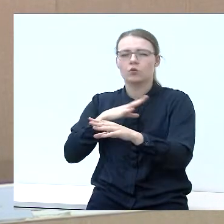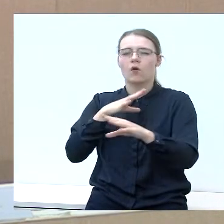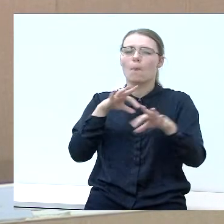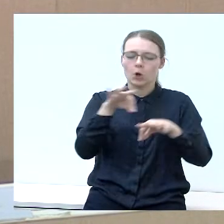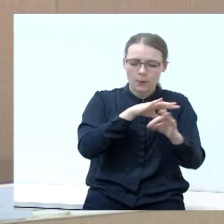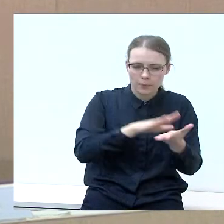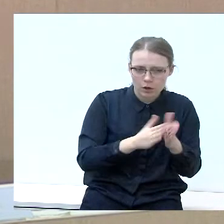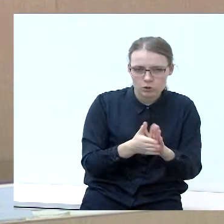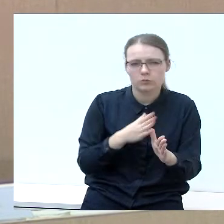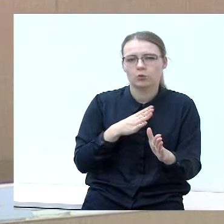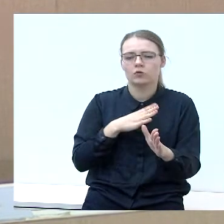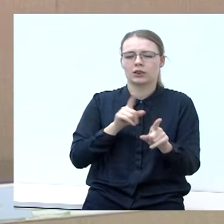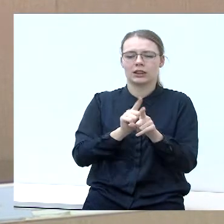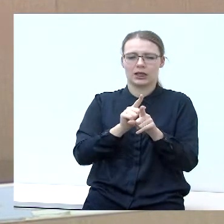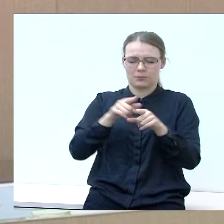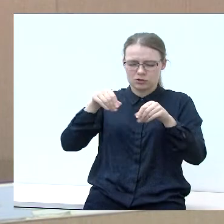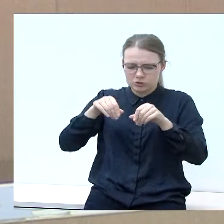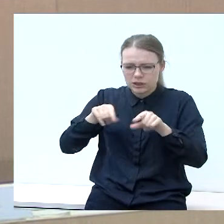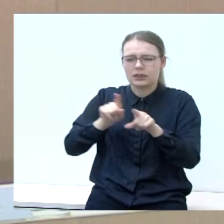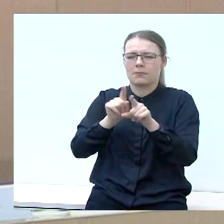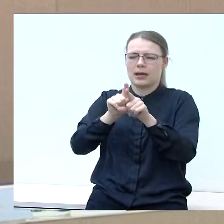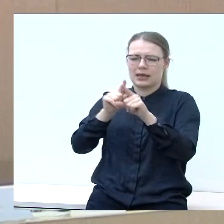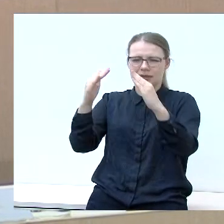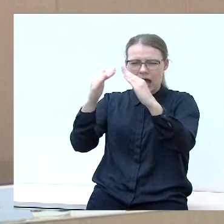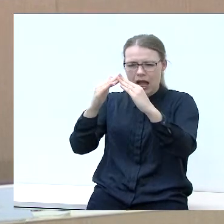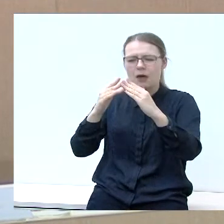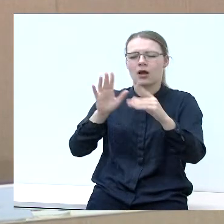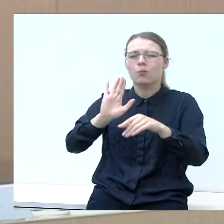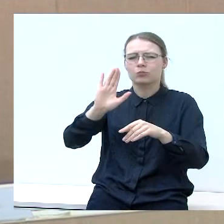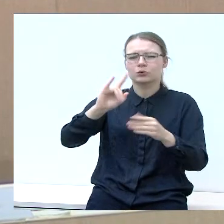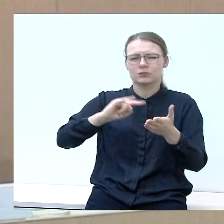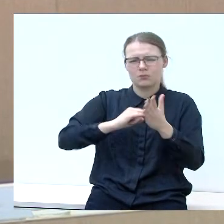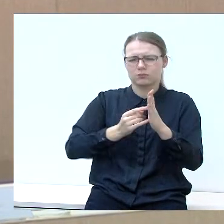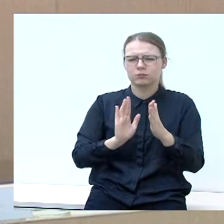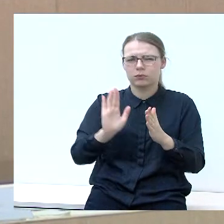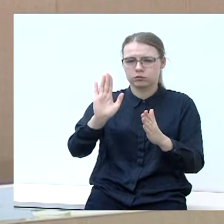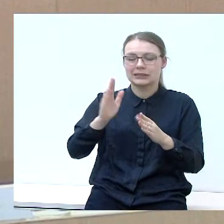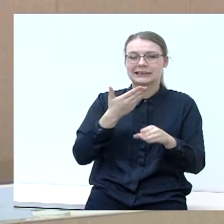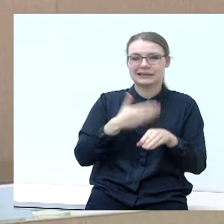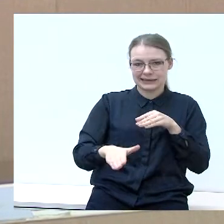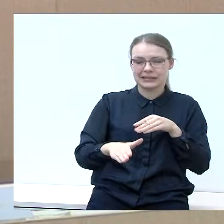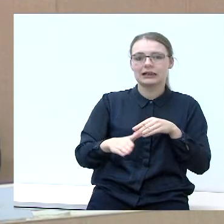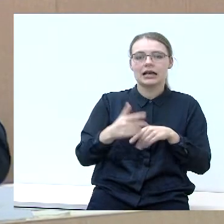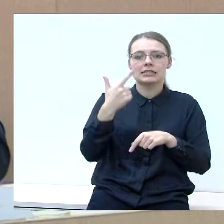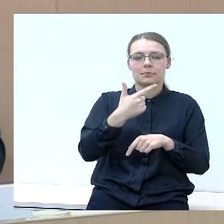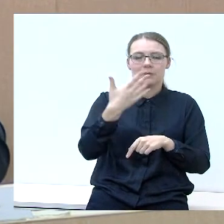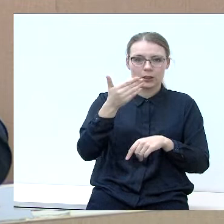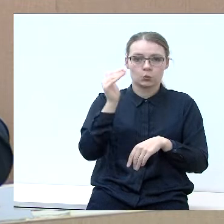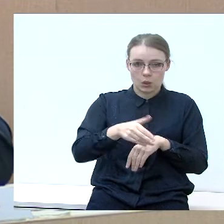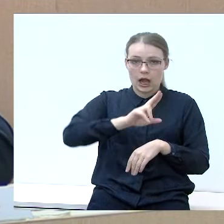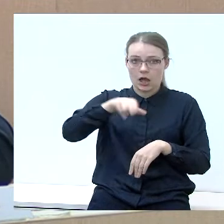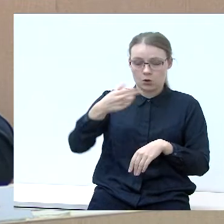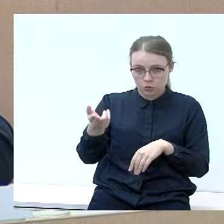sinagogos, tiek žieminės, tiek Rabino namų. Tai skiriai 75 tūkstančius eurų